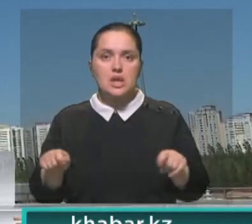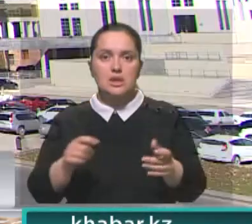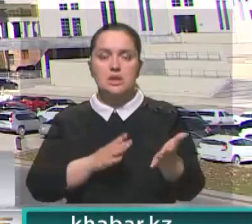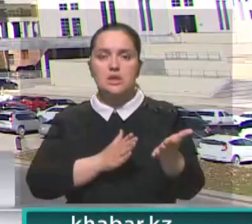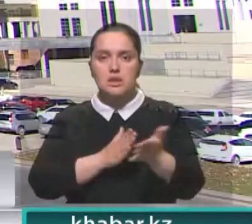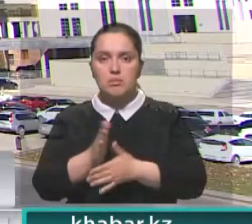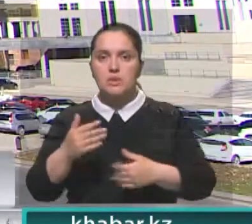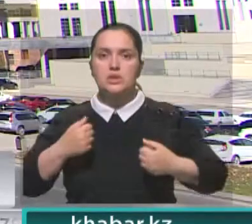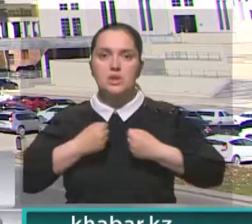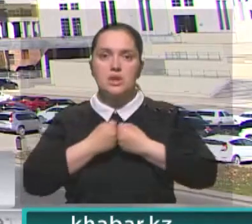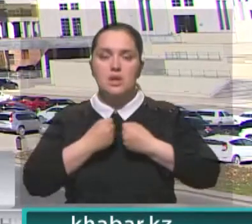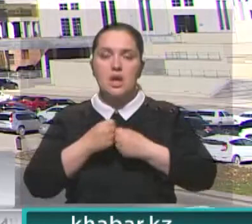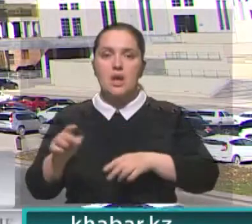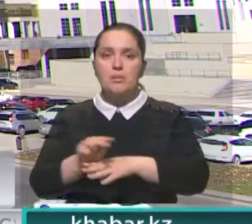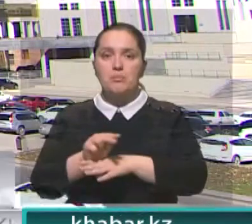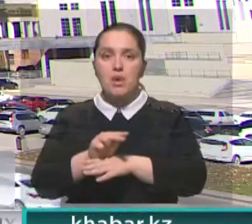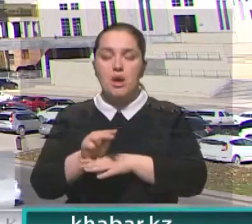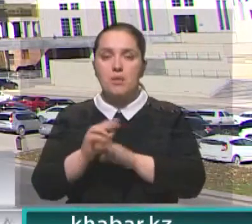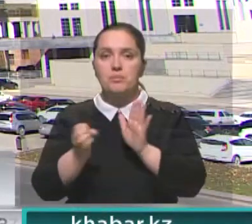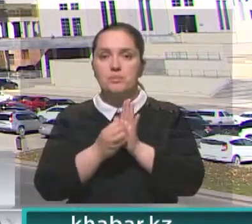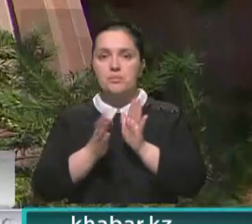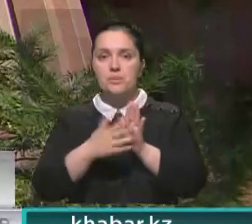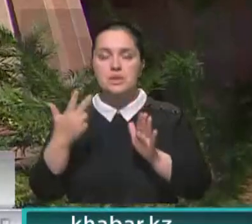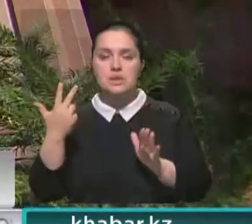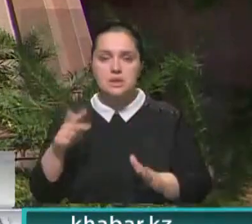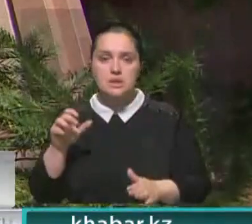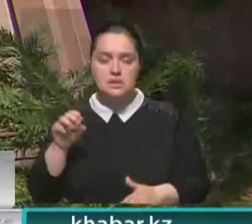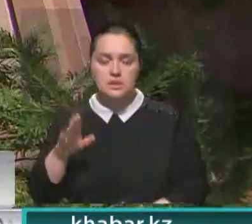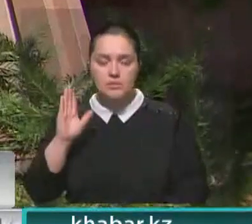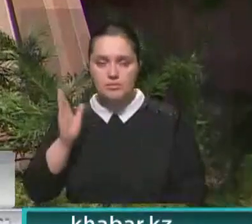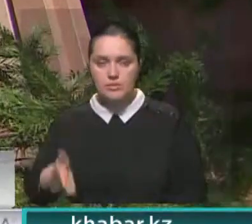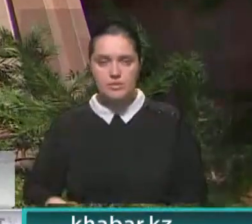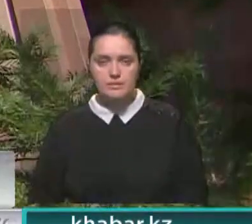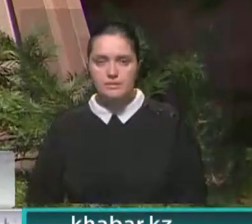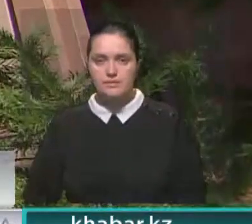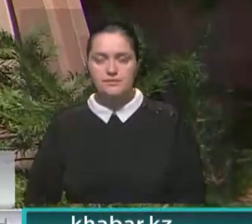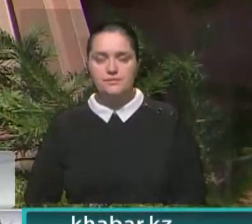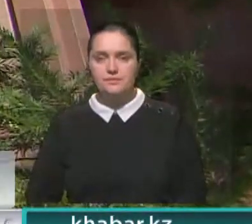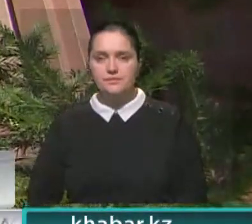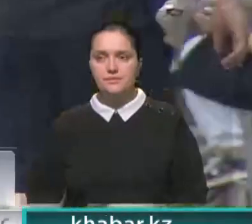честная и открытая политическая конкуренция. Отмечу, поправки коснутся свыше 30 статей.